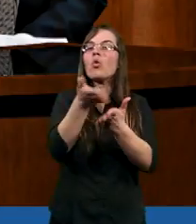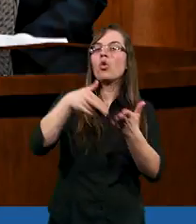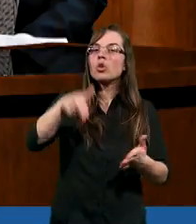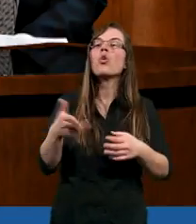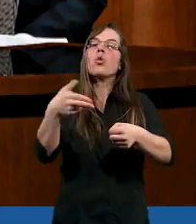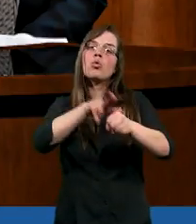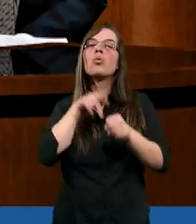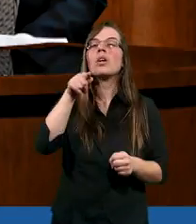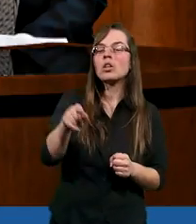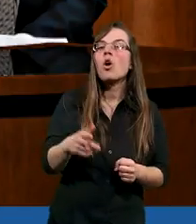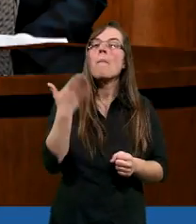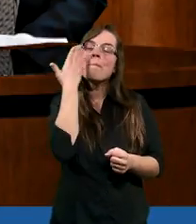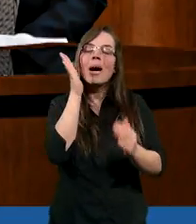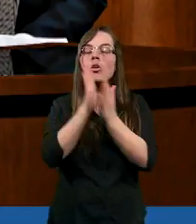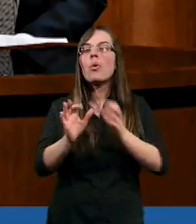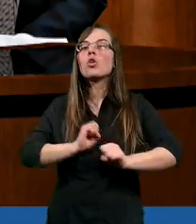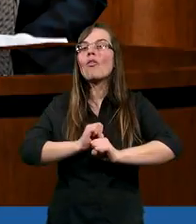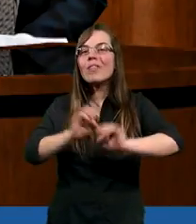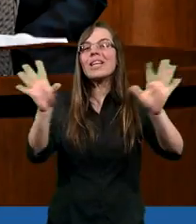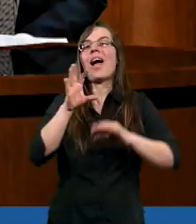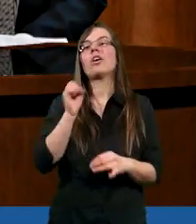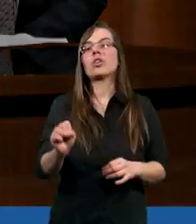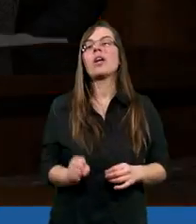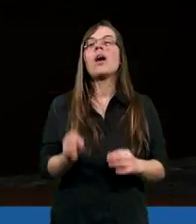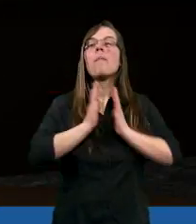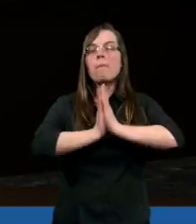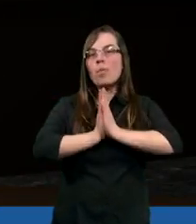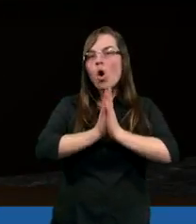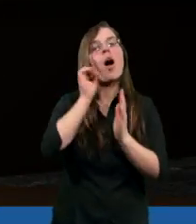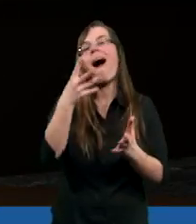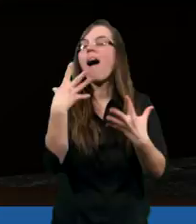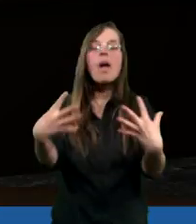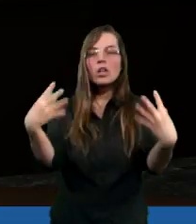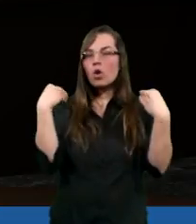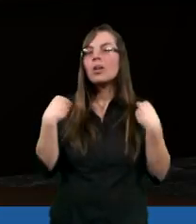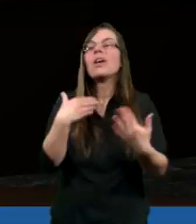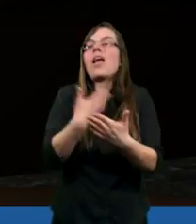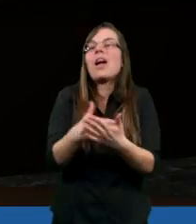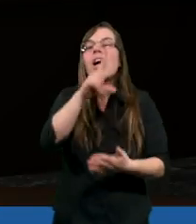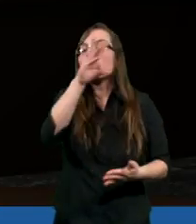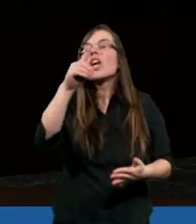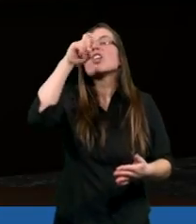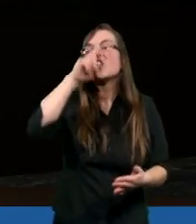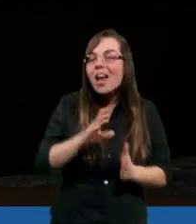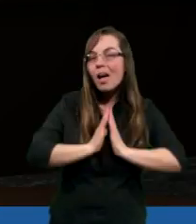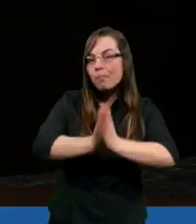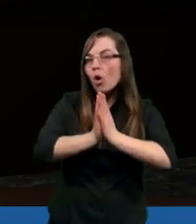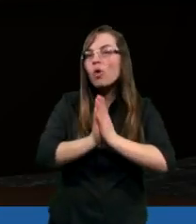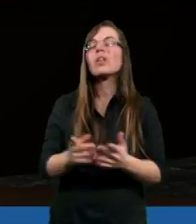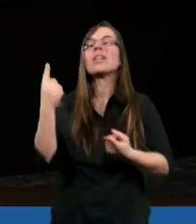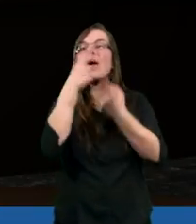rozdziału, który to myślę bardzo prosto wyjaśnia. Prosicie, a nie otrzymujecie, dlatego, że źle prosicie,